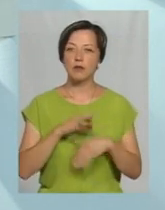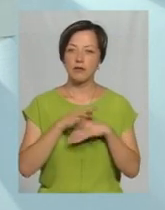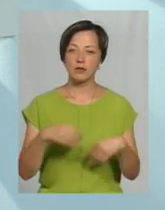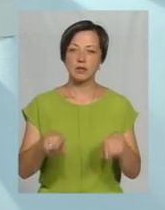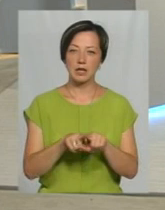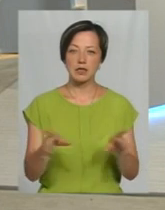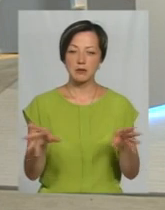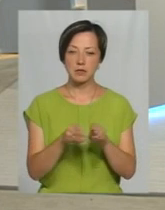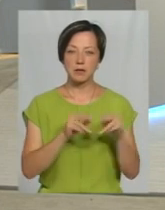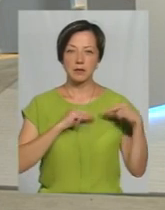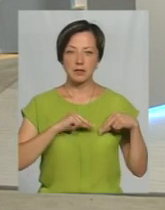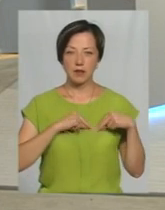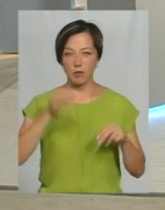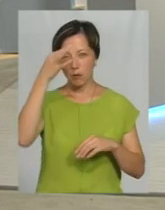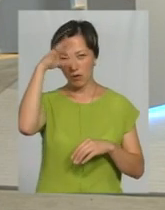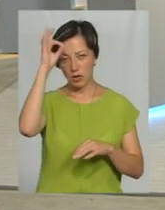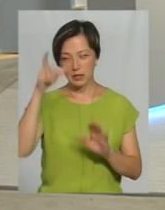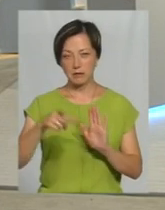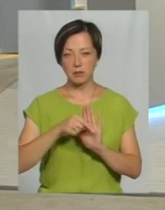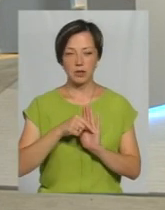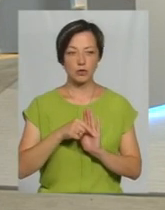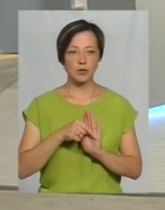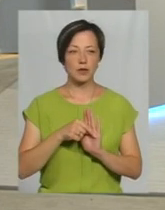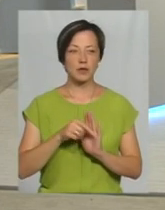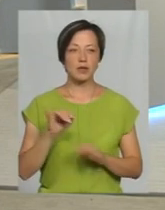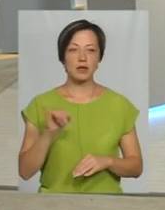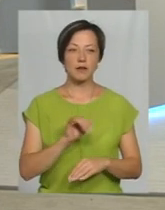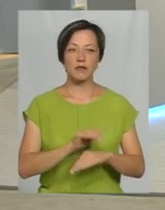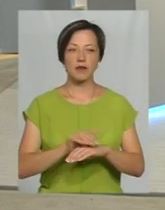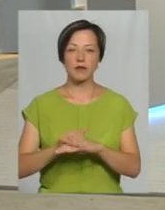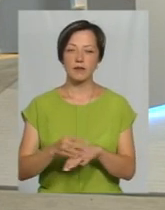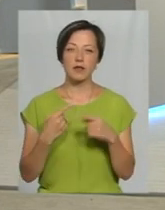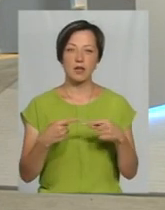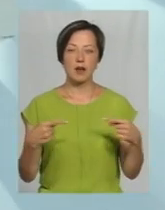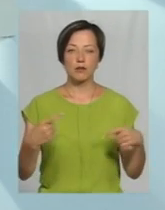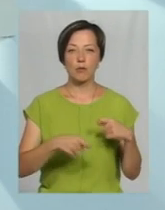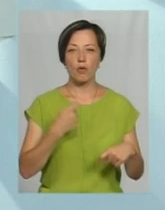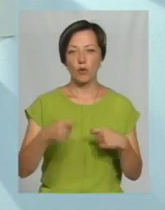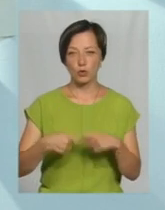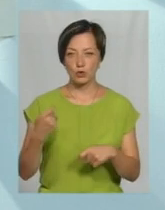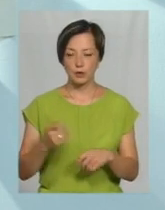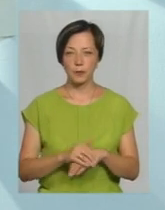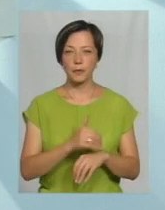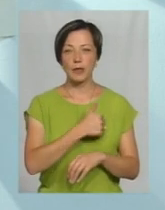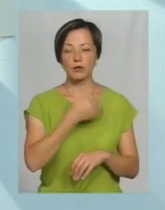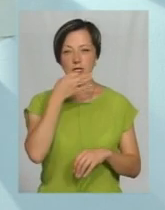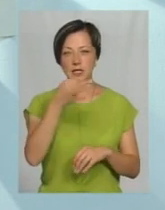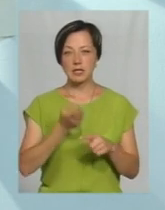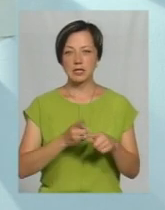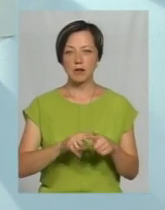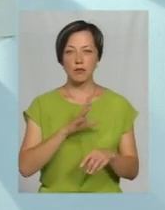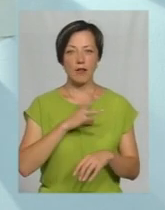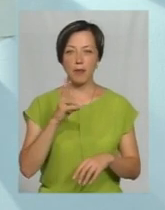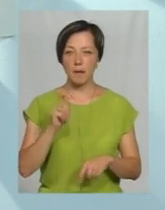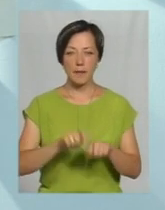такий рейд спільно з працівниками поліції і виявили ряд порушень. Хочу зауважити, що це була не